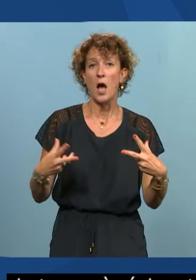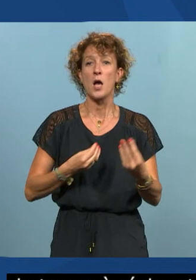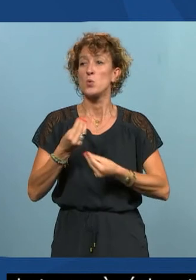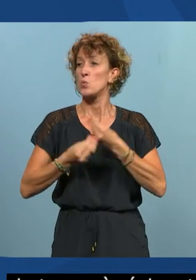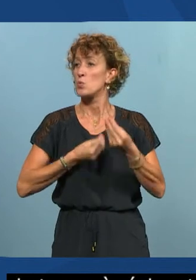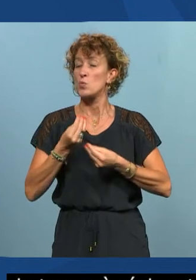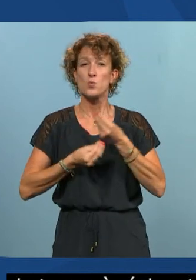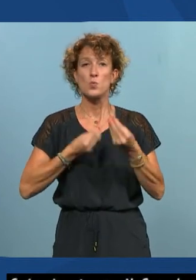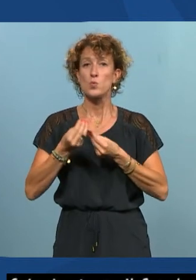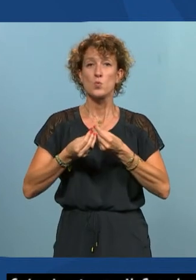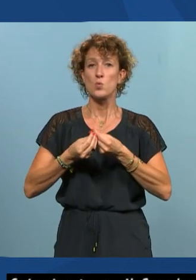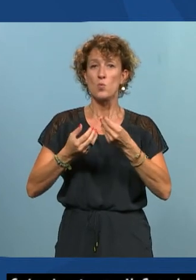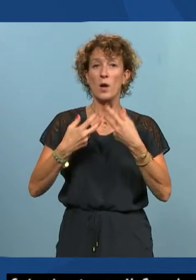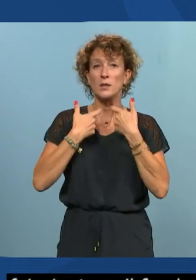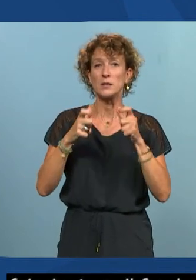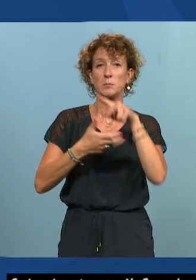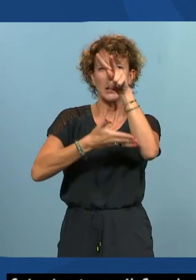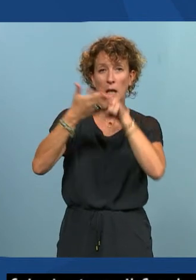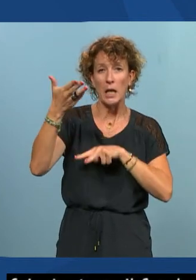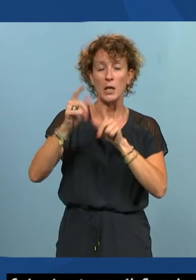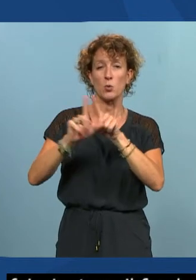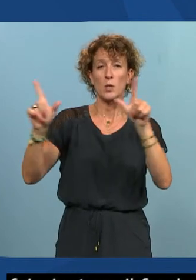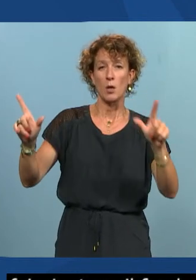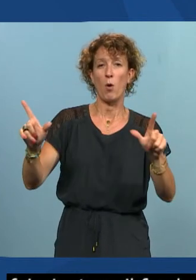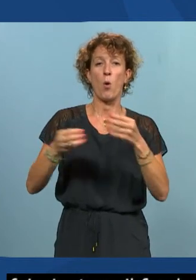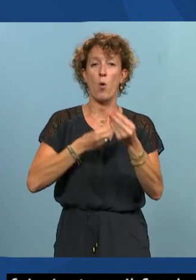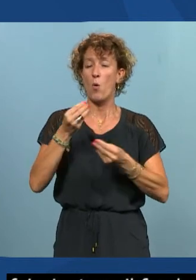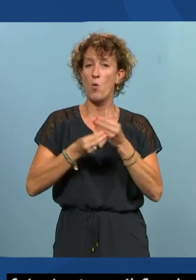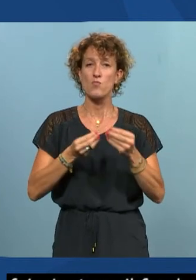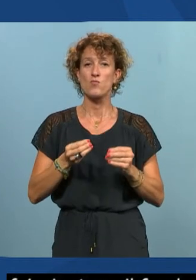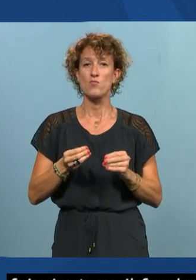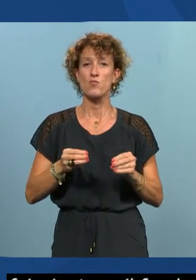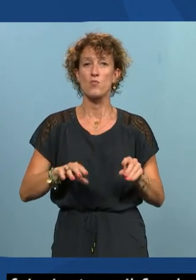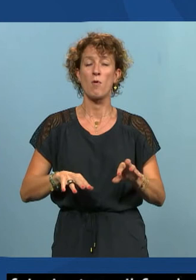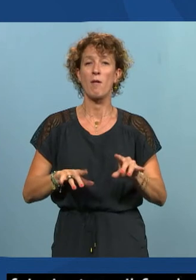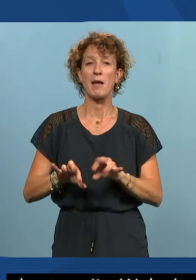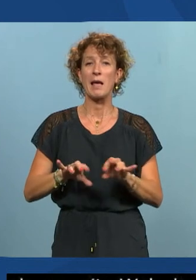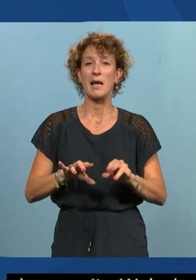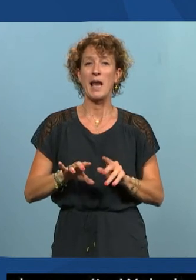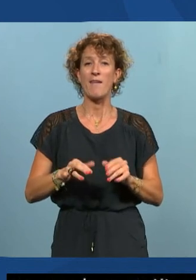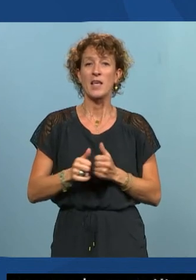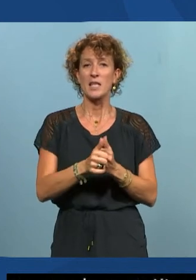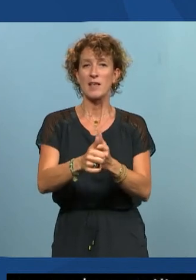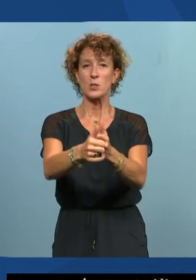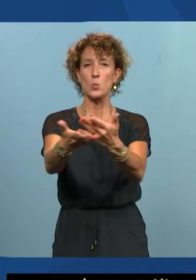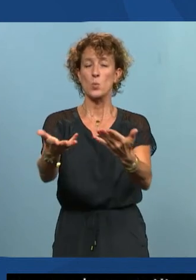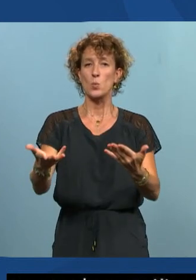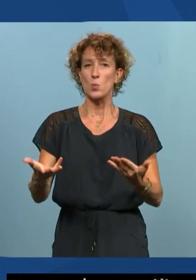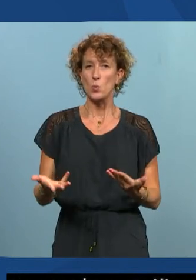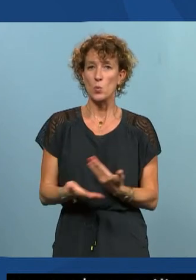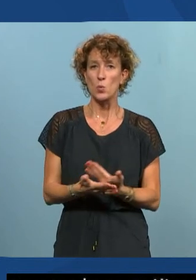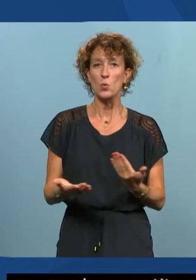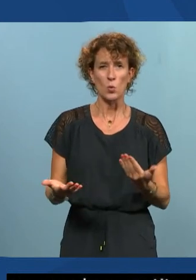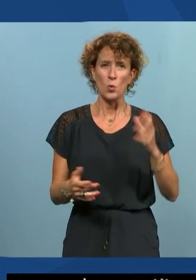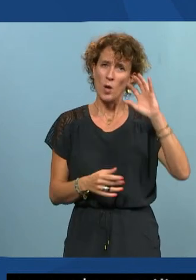'écran comme la navigation au clavier etc. donc c'est des outils de confort Orange en